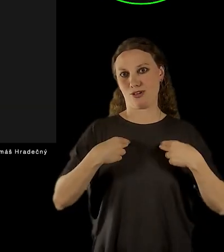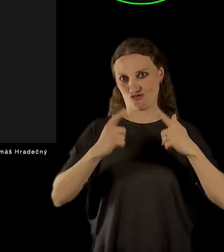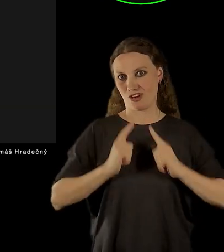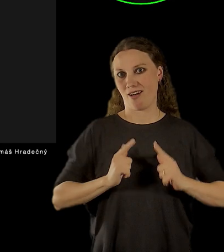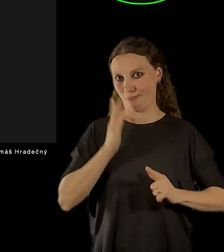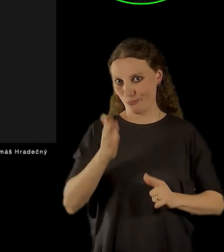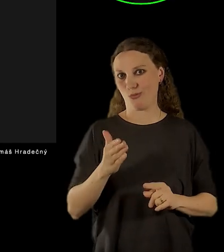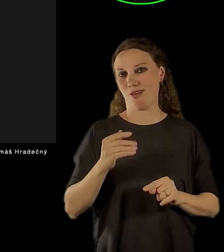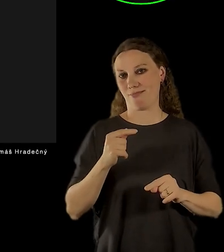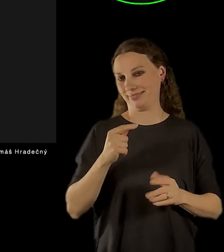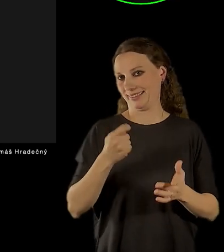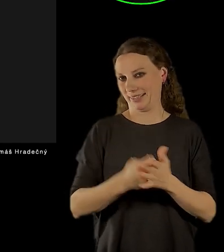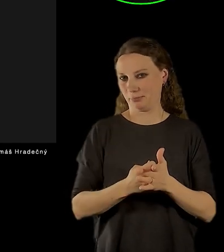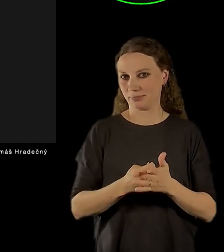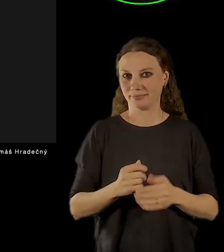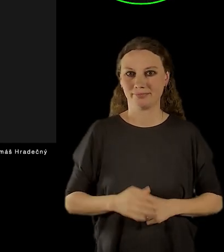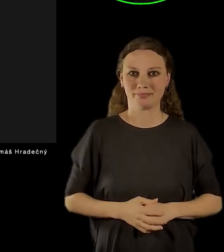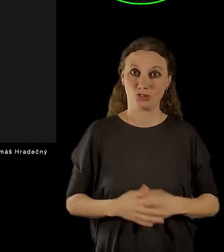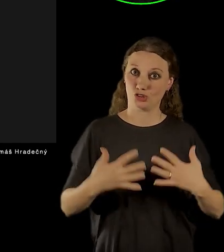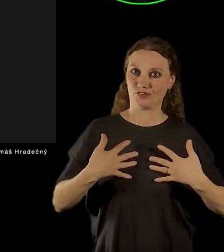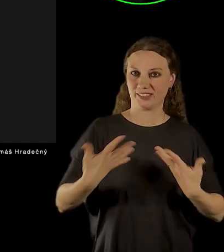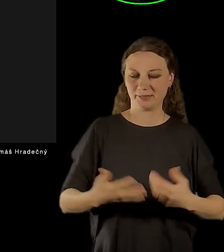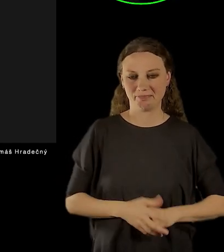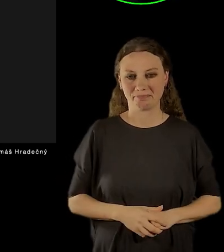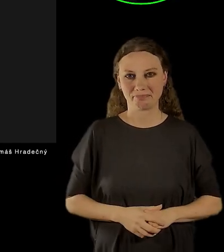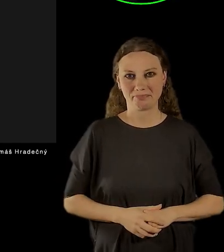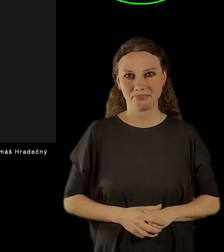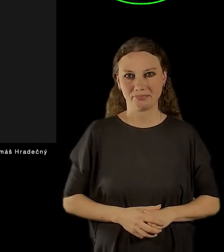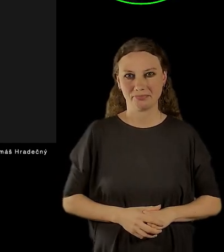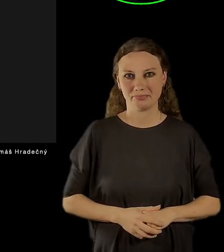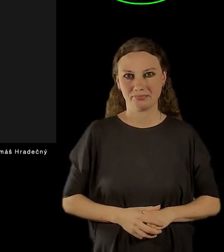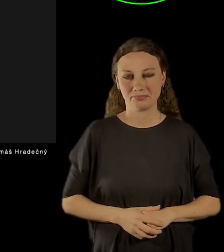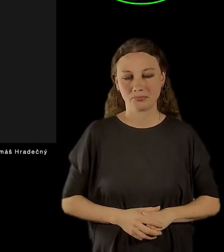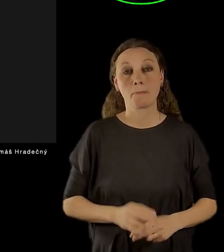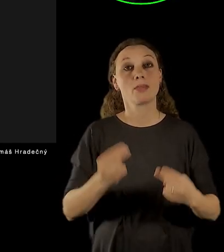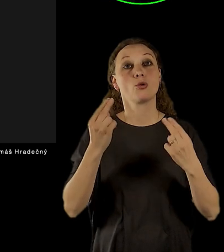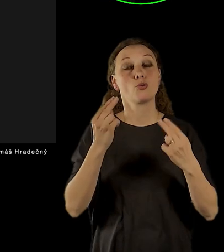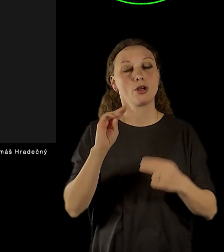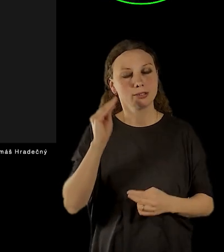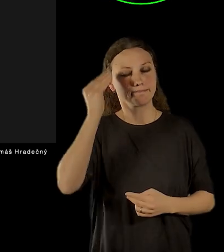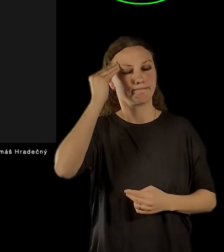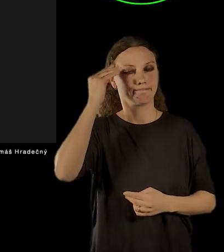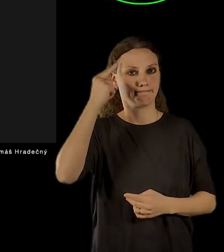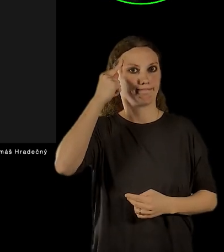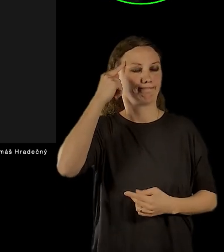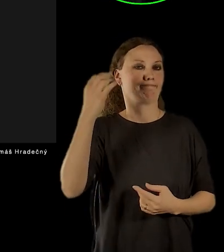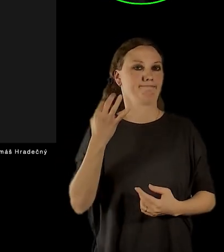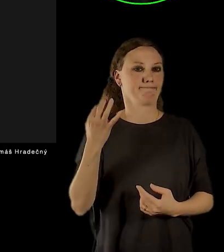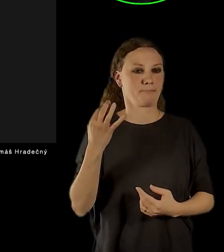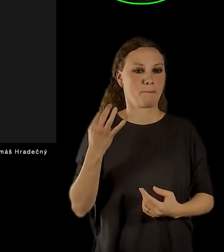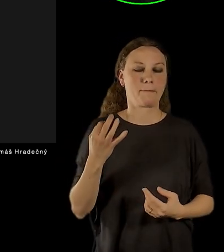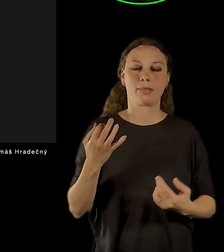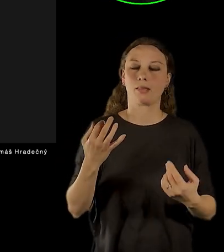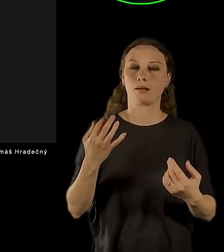Co je nutné si uvědomit, že si představujeme dnes významnou instituci,